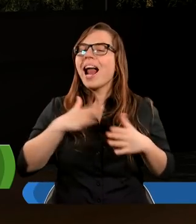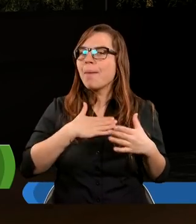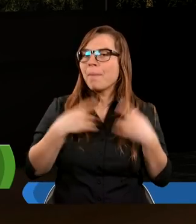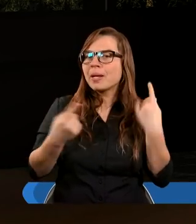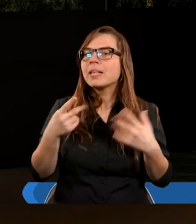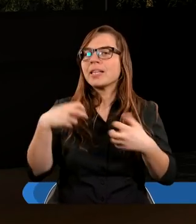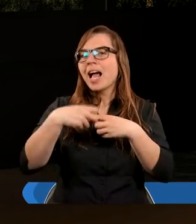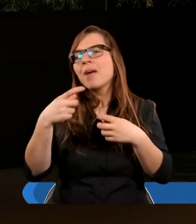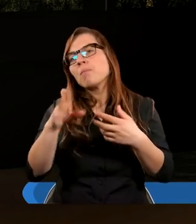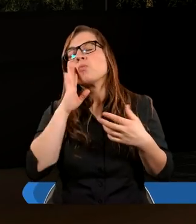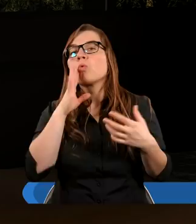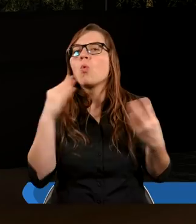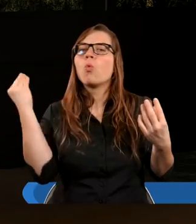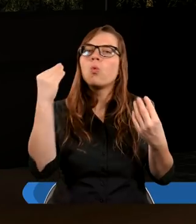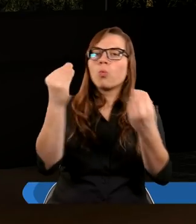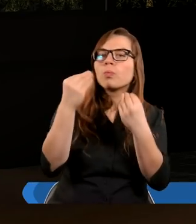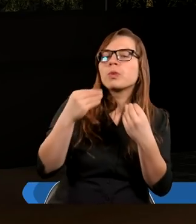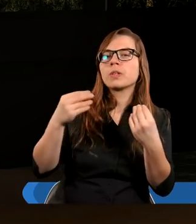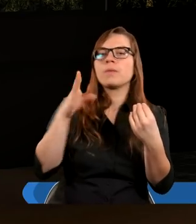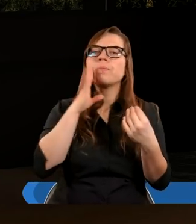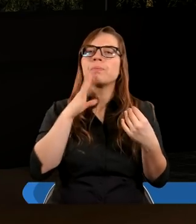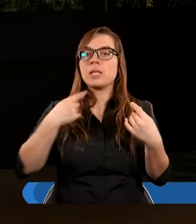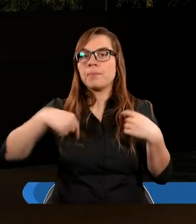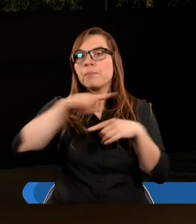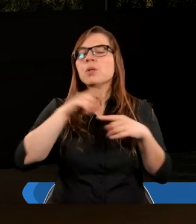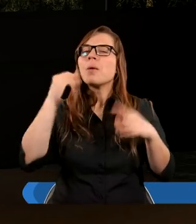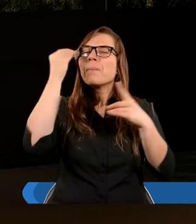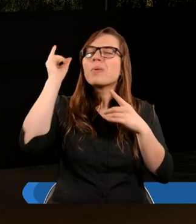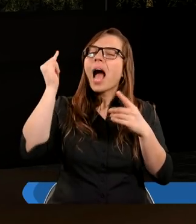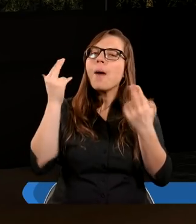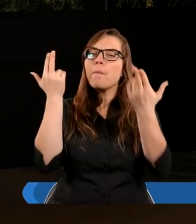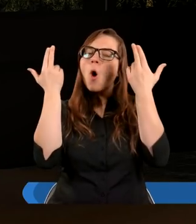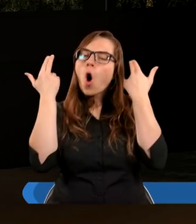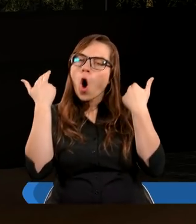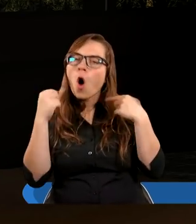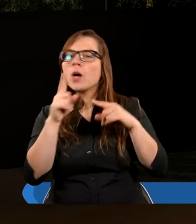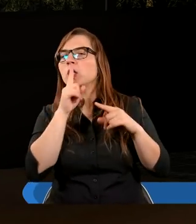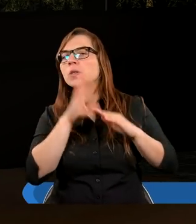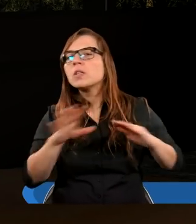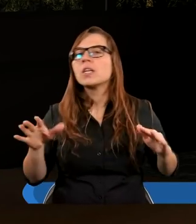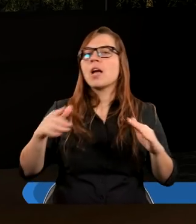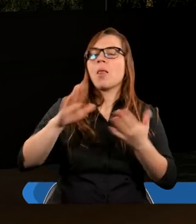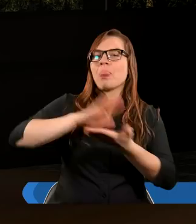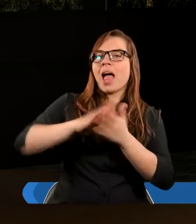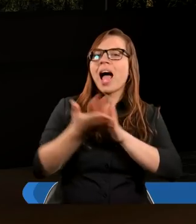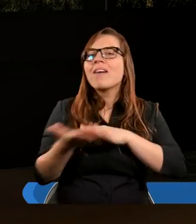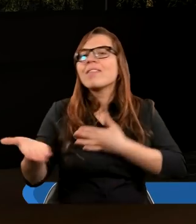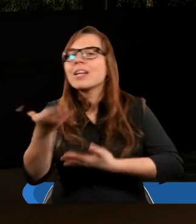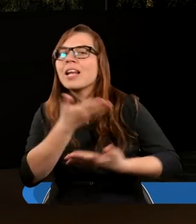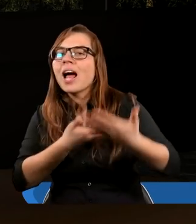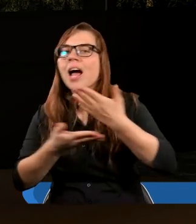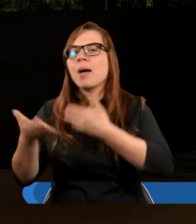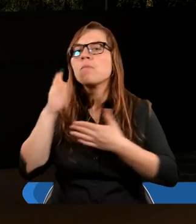takiej też pokory, chociażby ze względu na to, że powinniśmy podchodzić do siebie wszyscy nawzajem